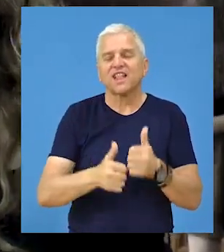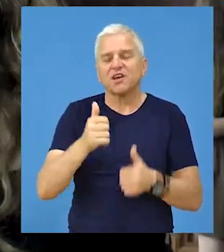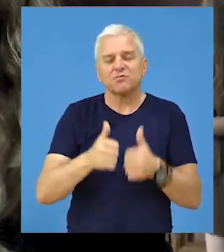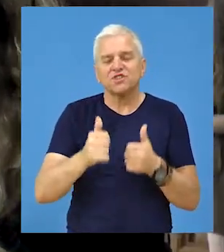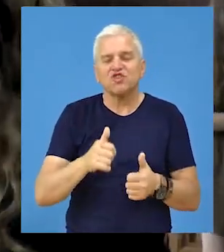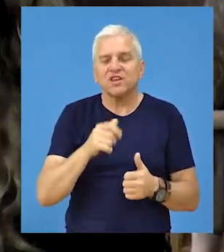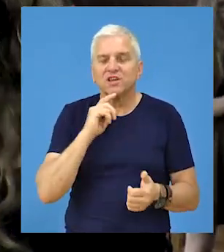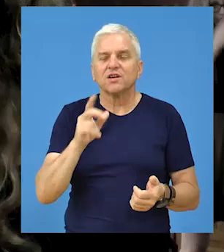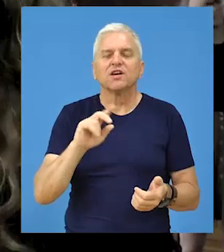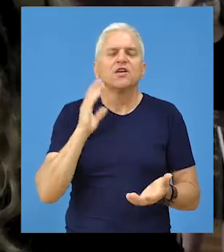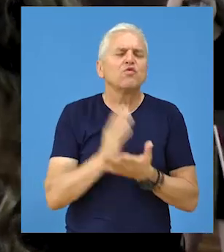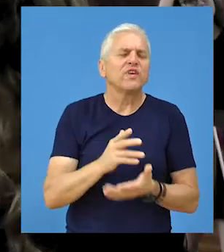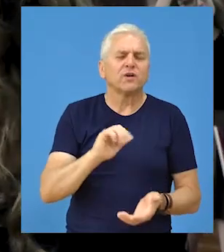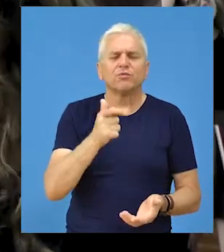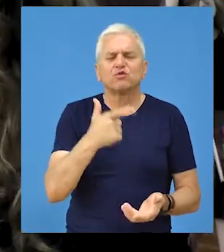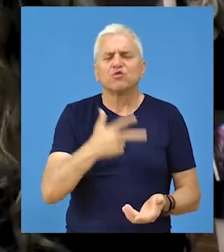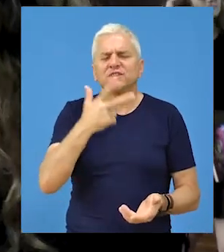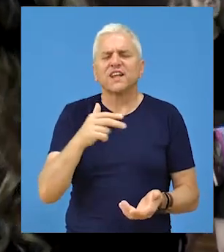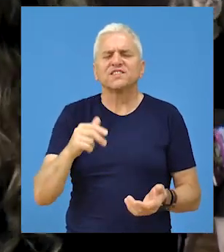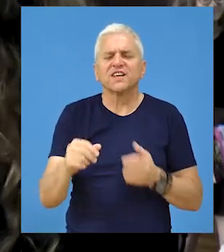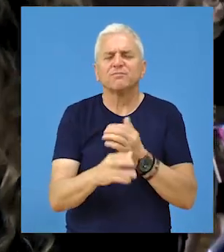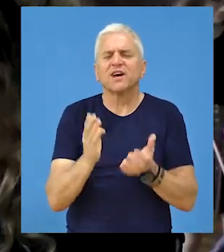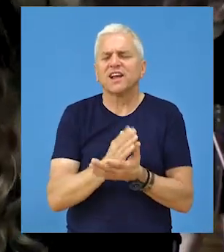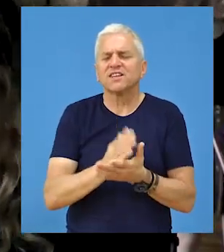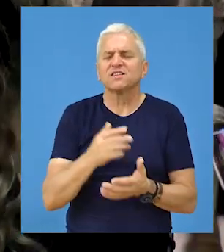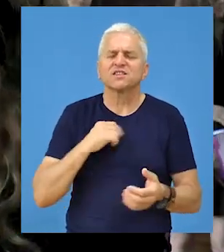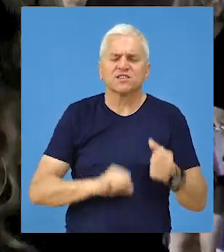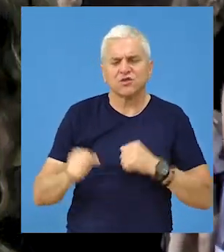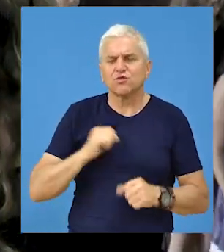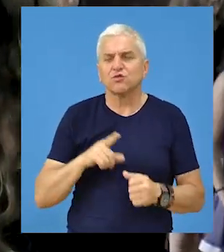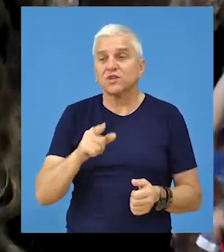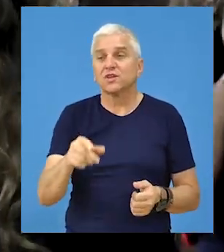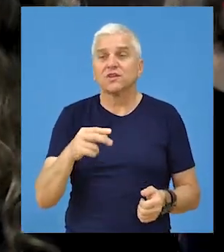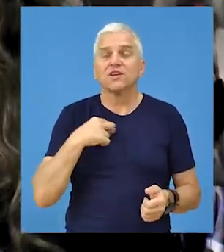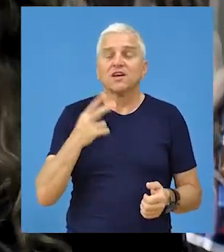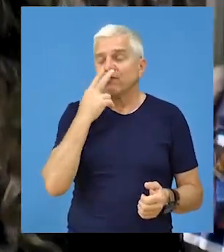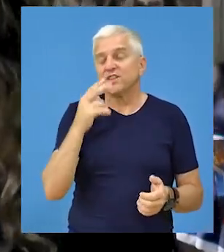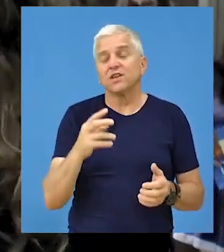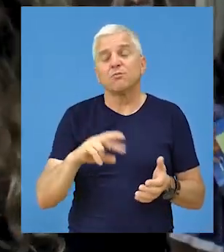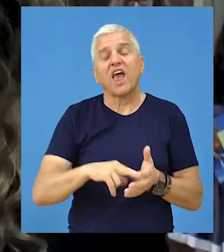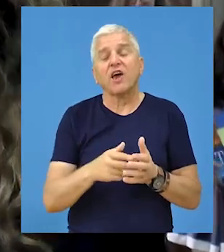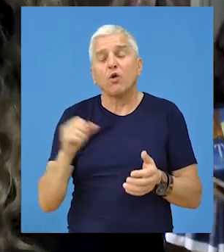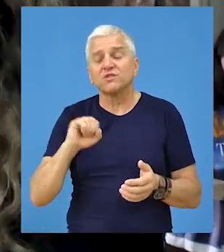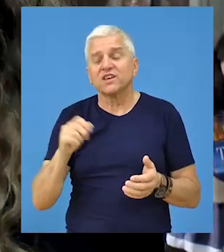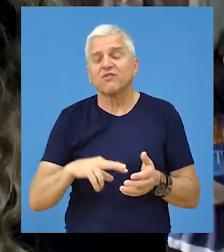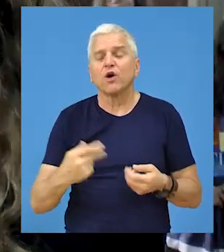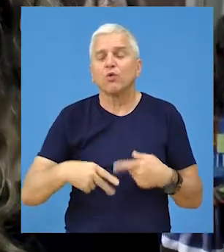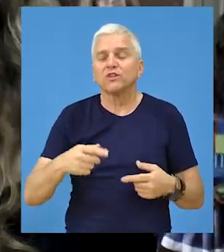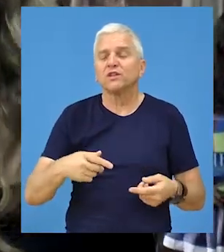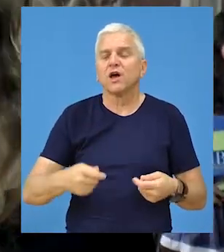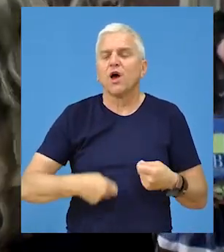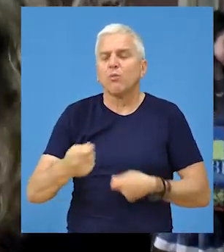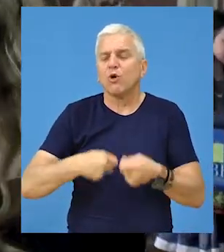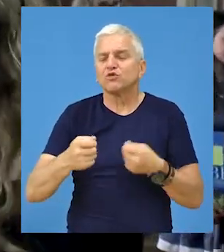kmičenja. Od prilike se znala u drugom, trećem razredu, ali trudila sam se zaista do ovoga. I posle ću vratiti na ekonomski fakultet